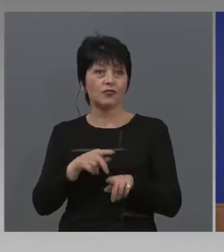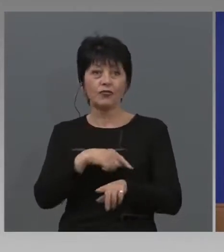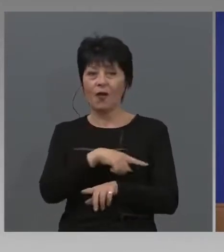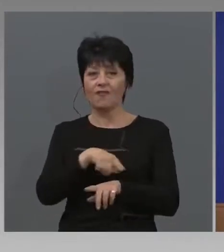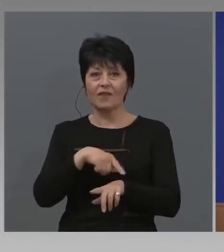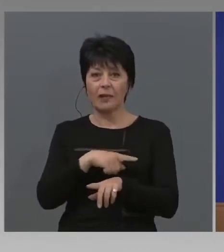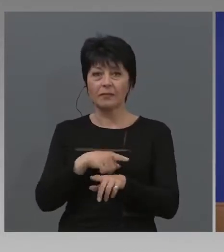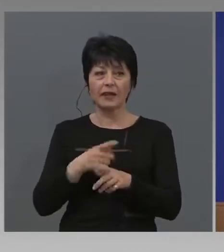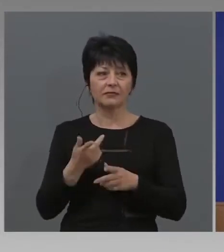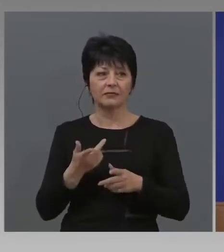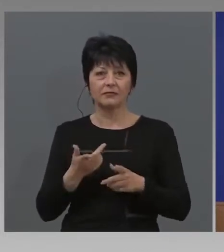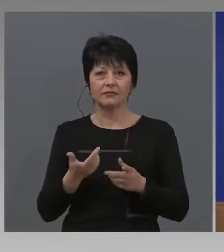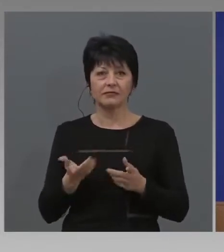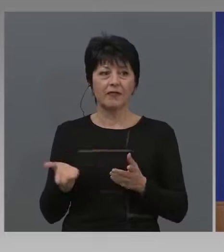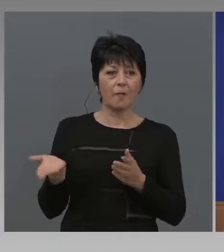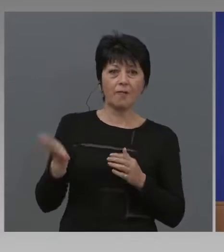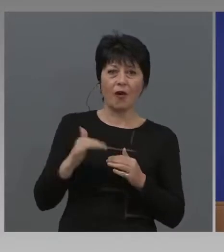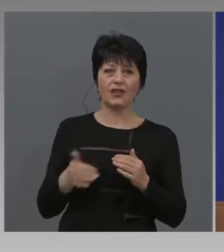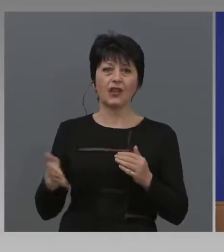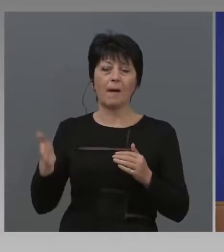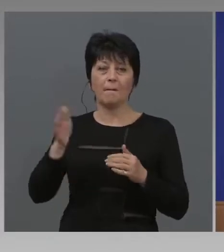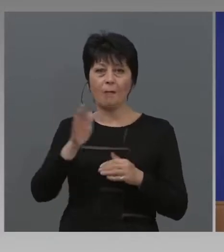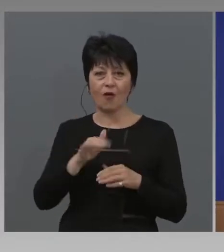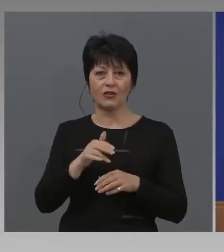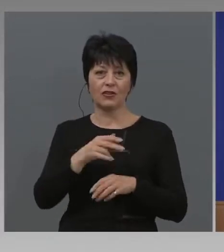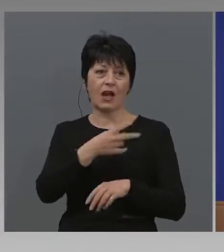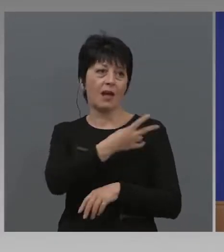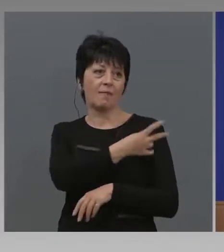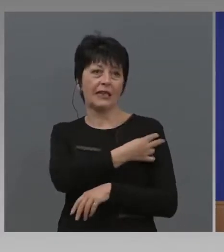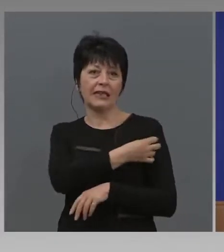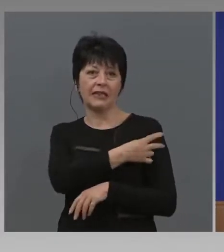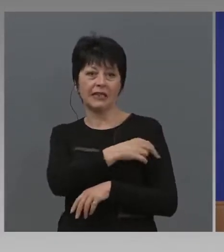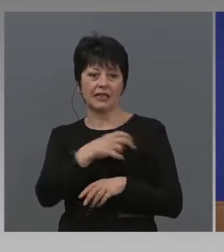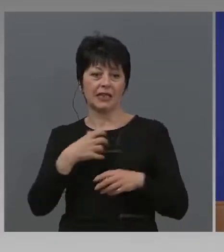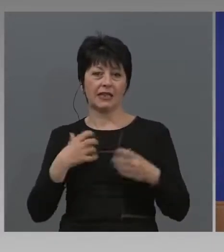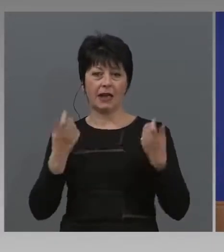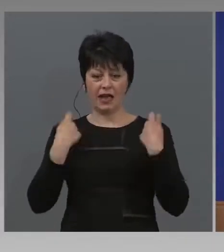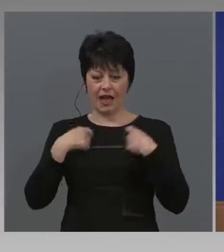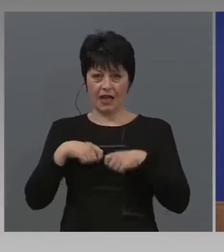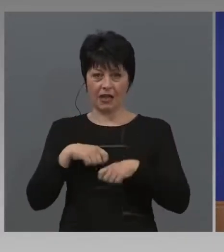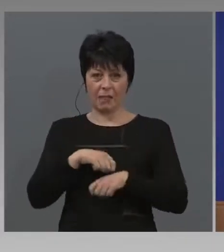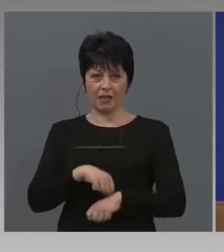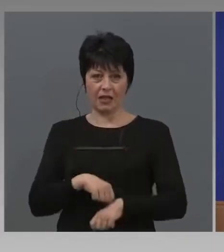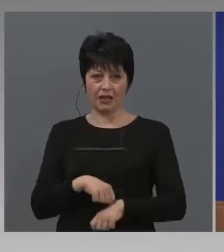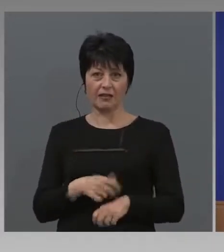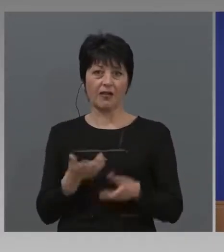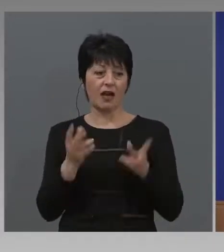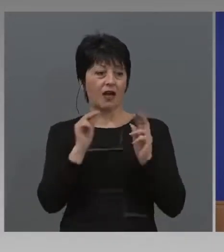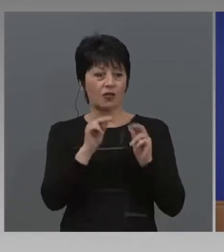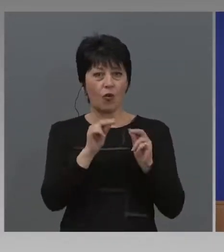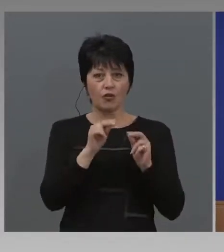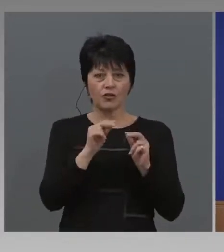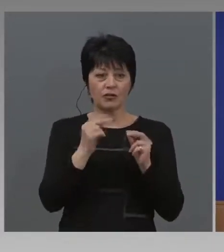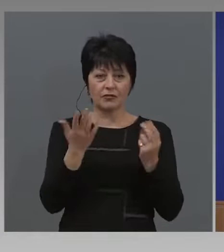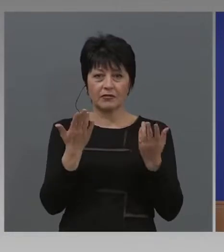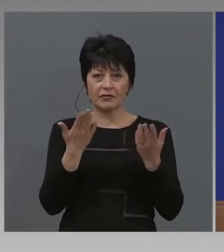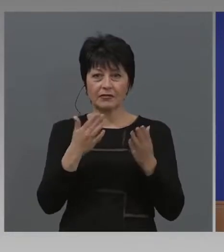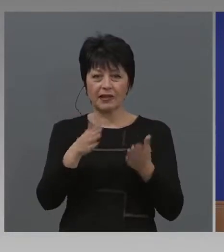се екипират медицинските ни заведения. Научават се и персонала. Това е нова болез.